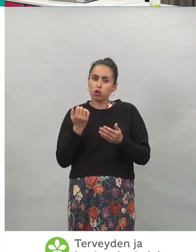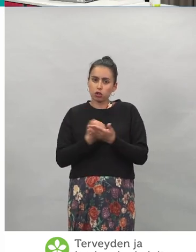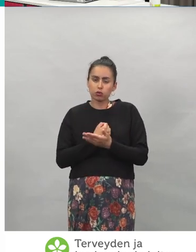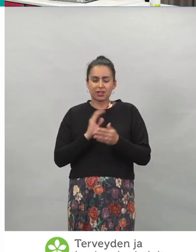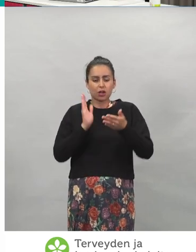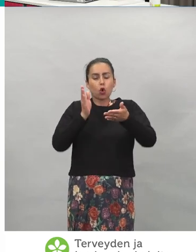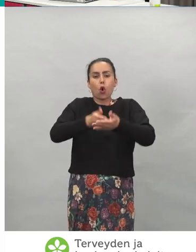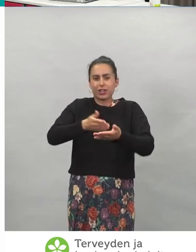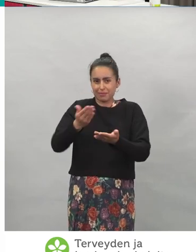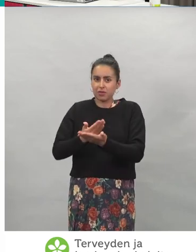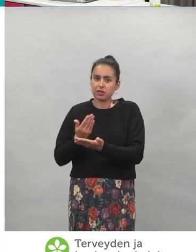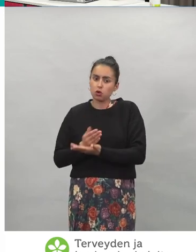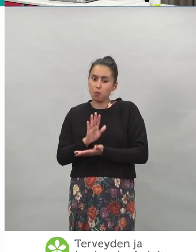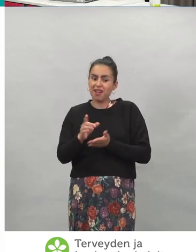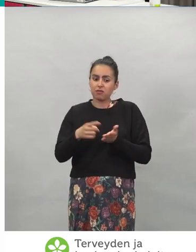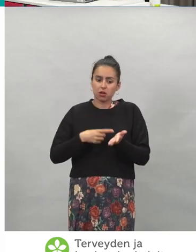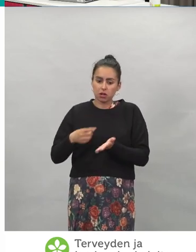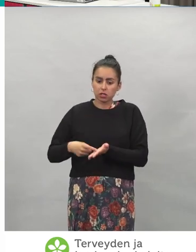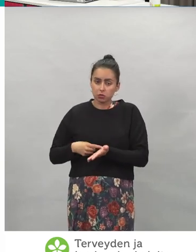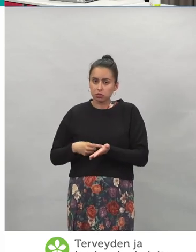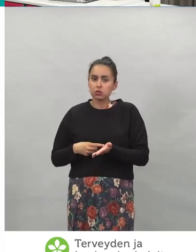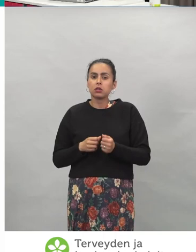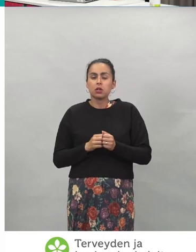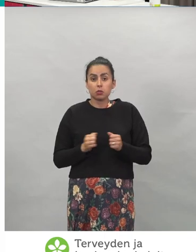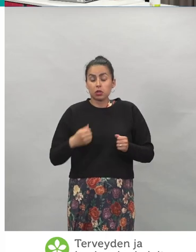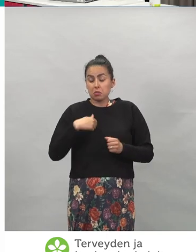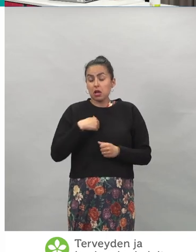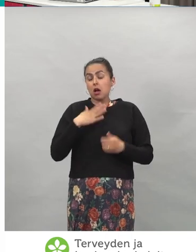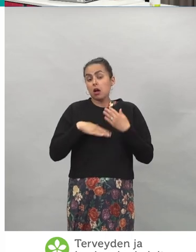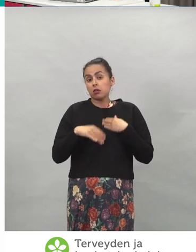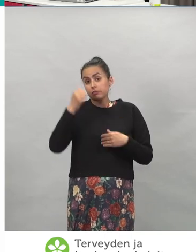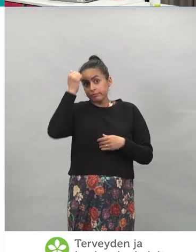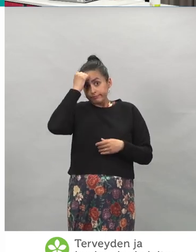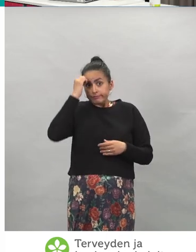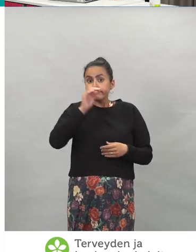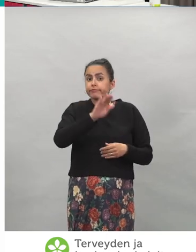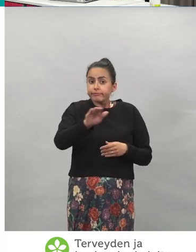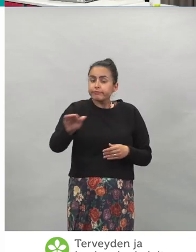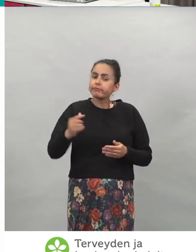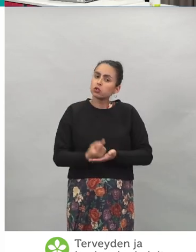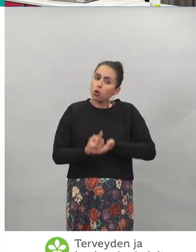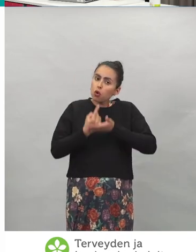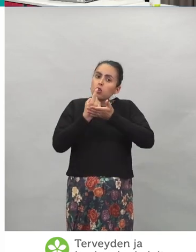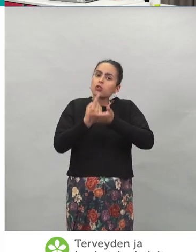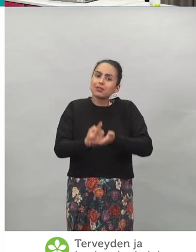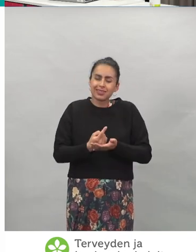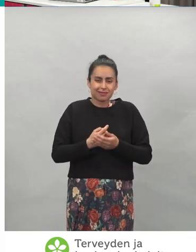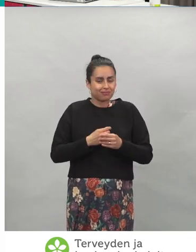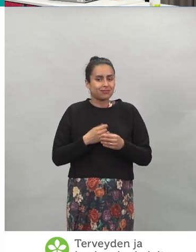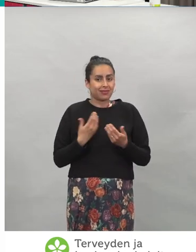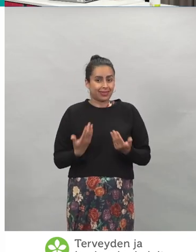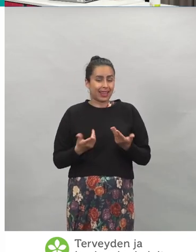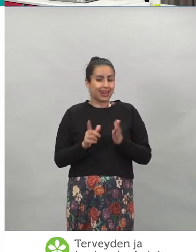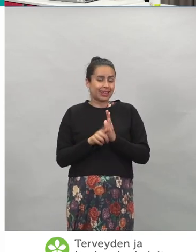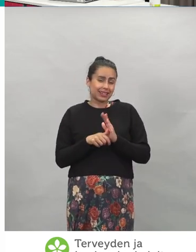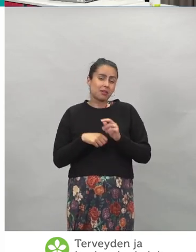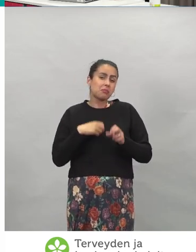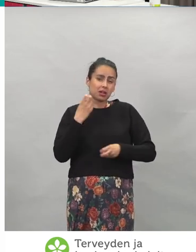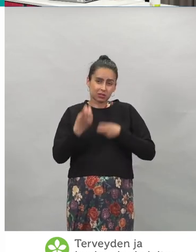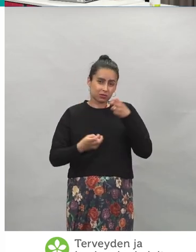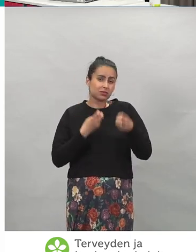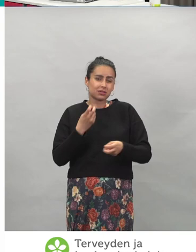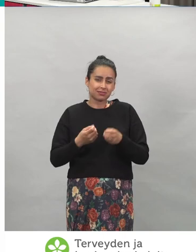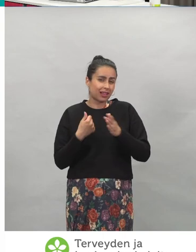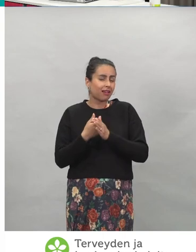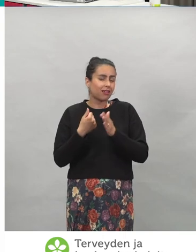vaatimuksista. Kuitenkin minäkin tässä kohtaa haluan muistuttaa, että tällä hetkellä matkustamista on kuitenkin yhä